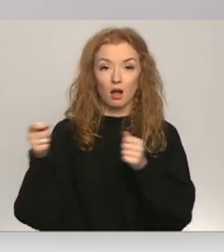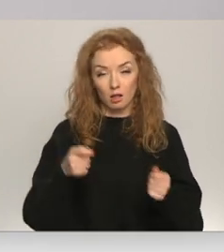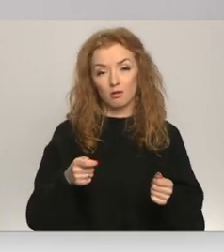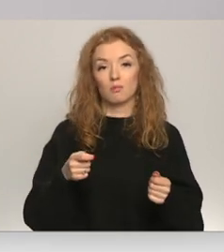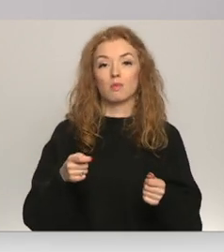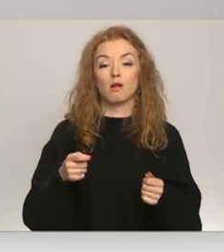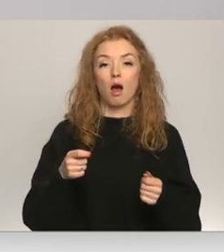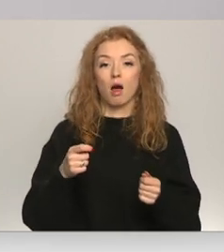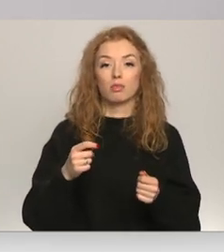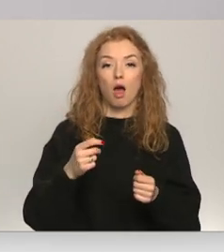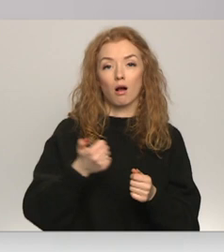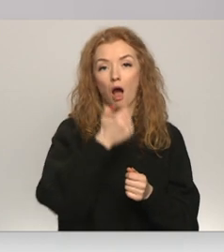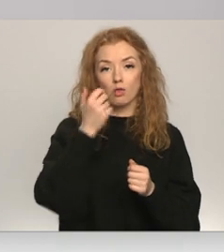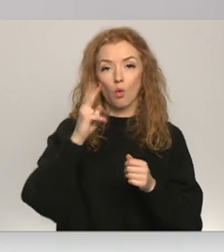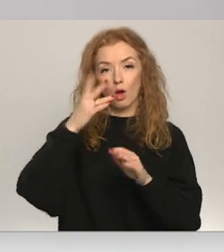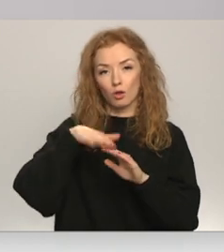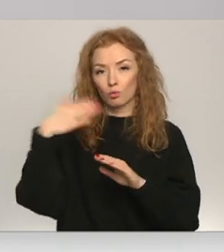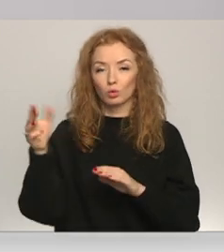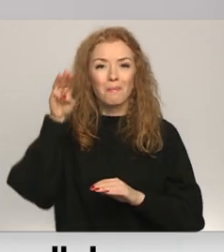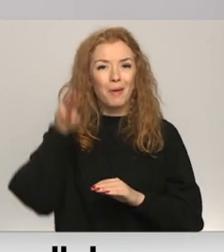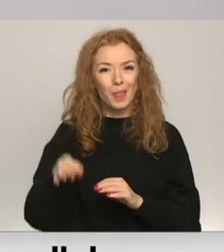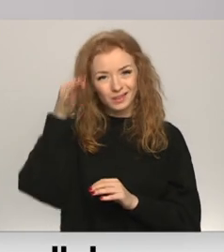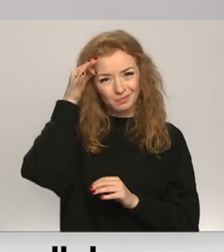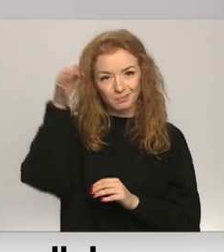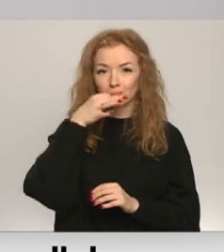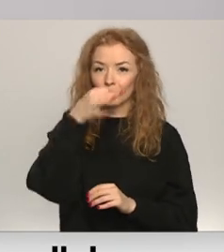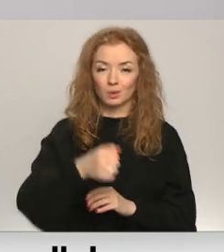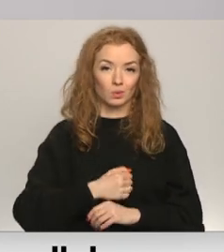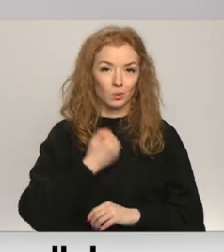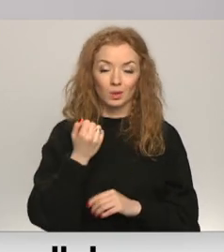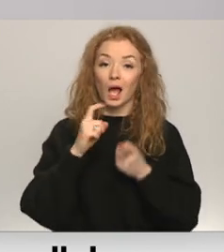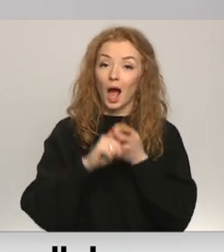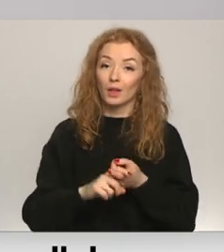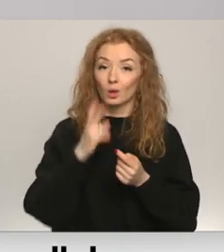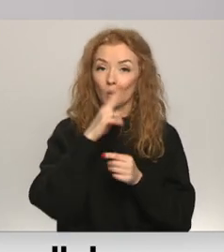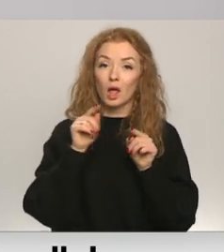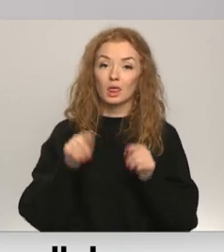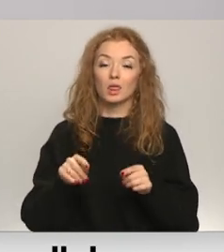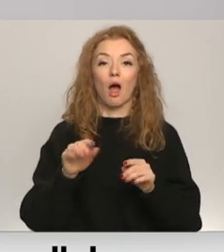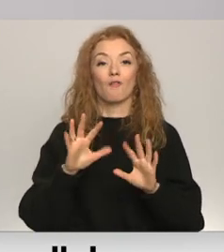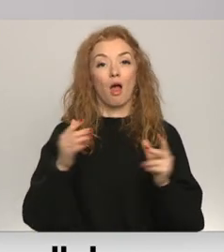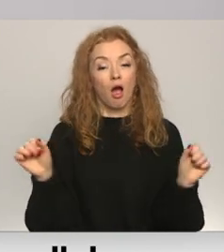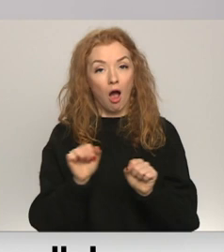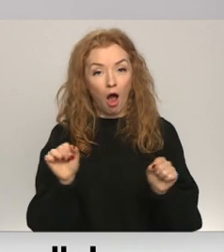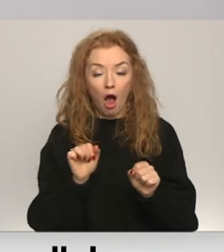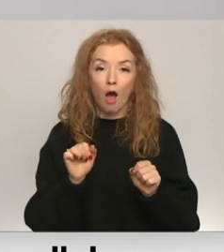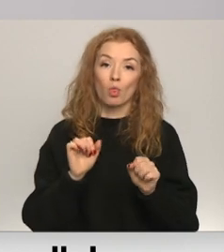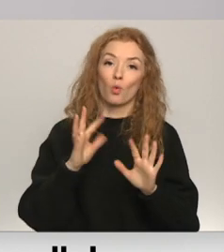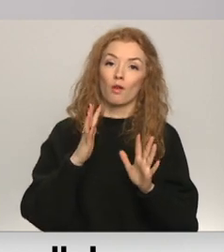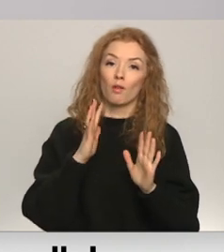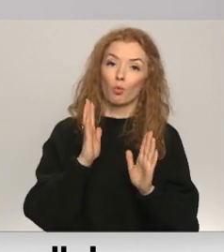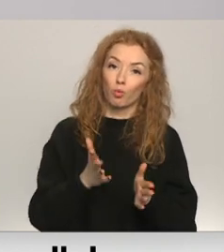pusē. Precīži mēnesi pašlaik nevar pateikt. Tas ir atkarīgs no tā, cik ātri. Vai mums nebūs kādas